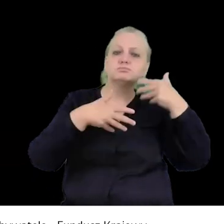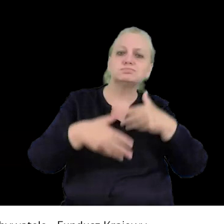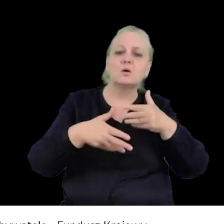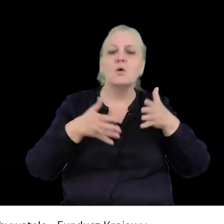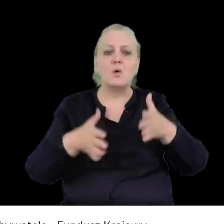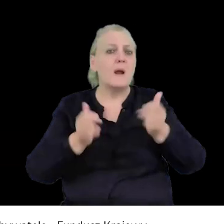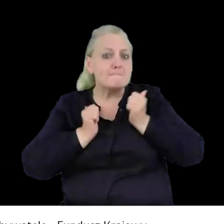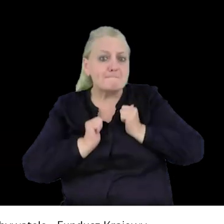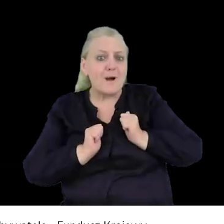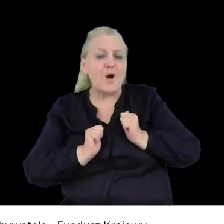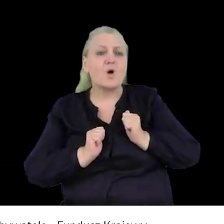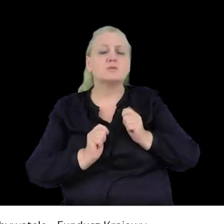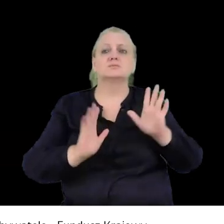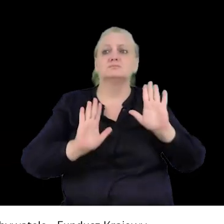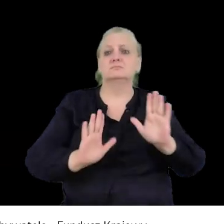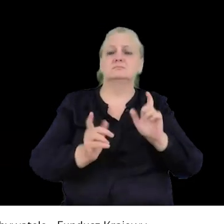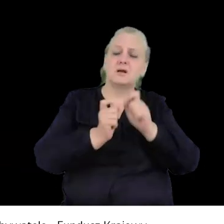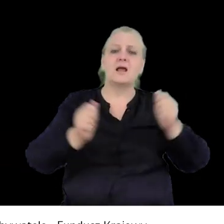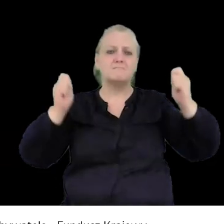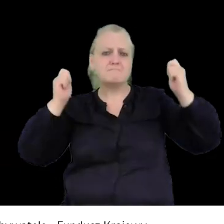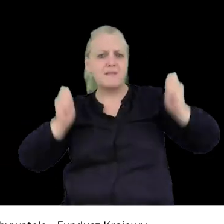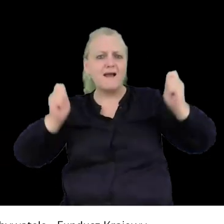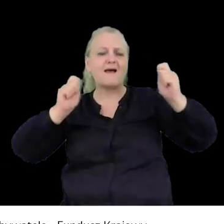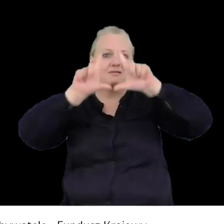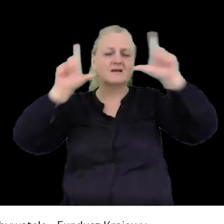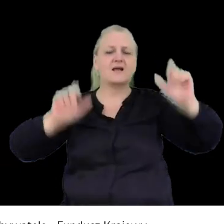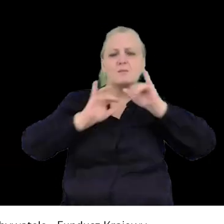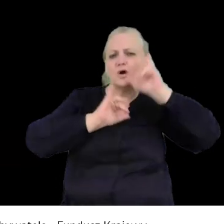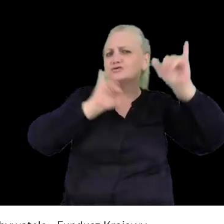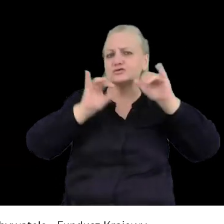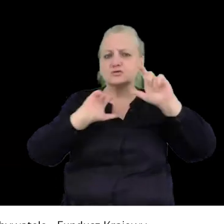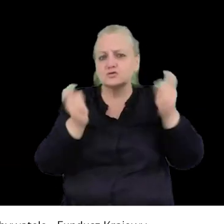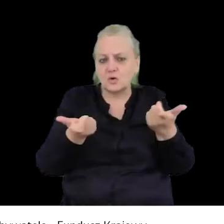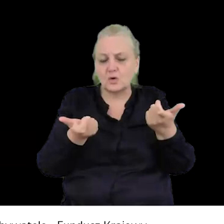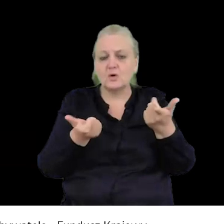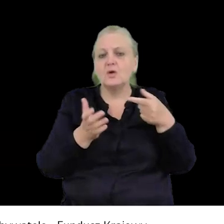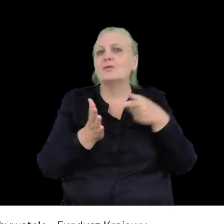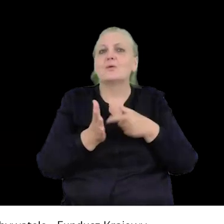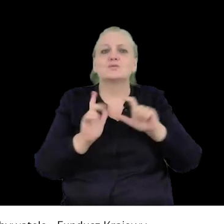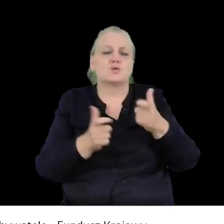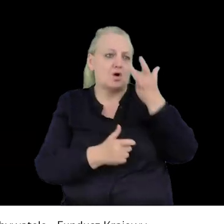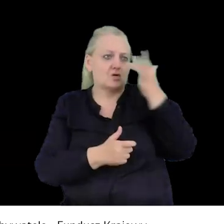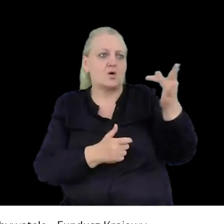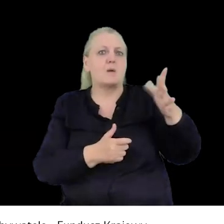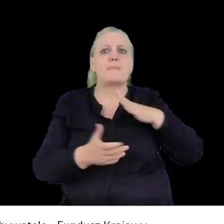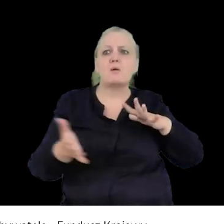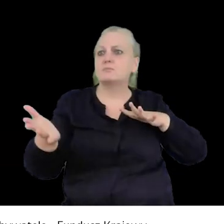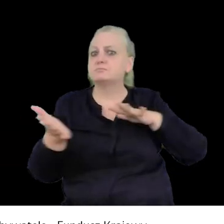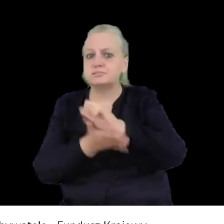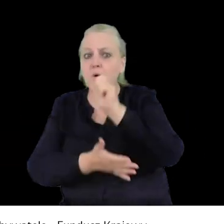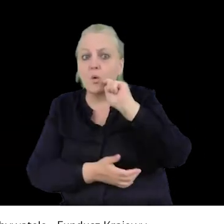gdzie pokoje w ogóle stawać, stanąć po prostu za jakimś banerem, albo coś krzyknąć o tym, że Rosja najechała na Ukrainę,